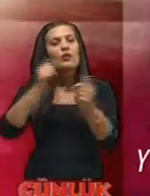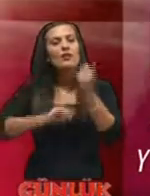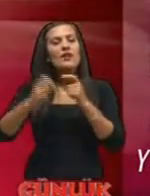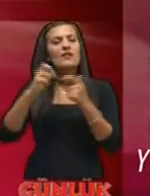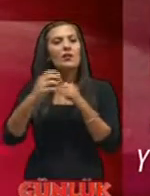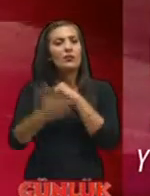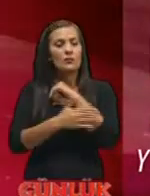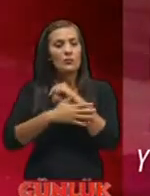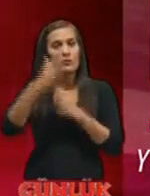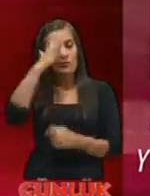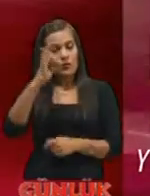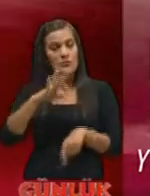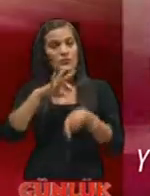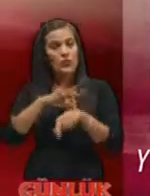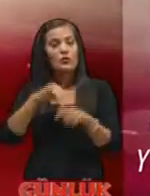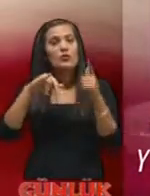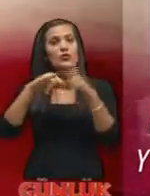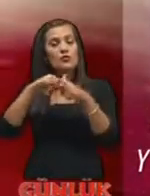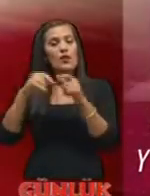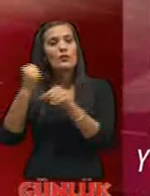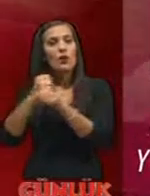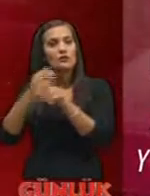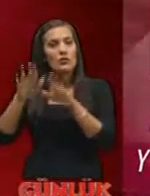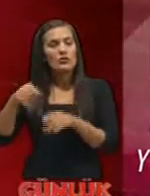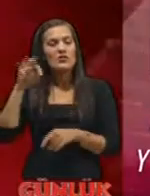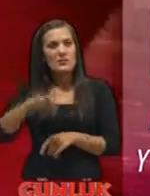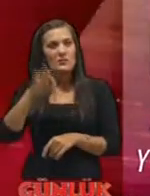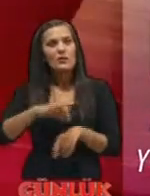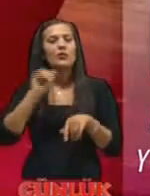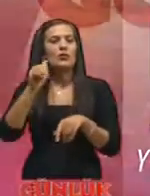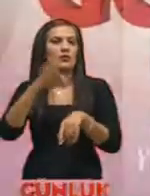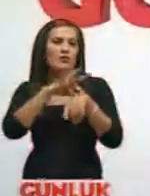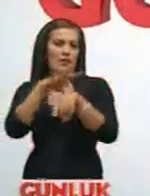Yardımcısı Prof. Dr. Hüseyin Gökçekuş Şimdi günlük rehberde